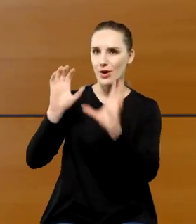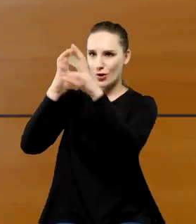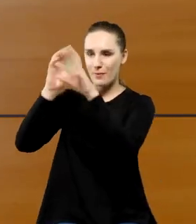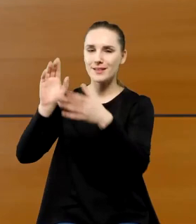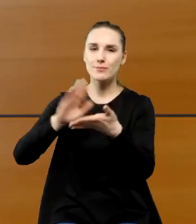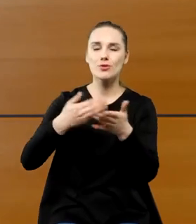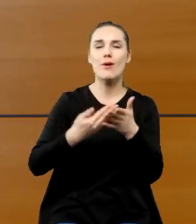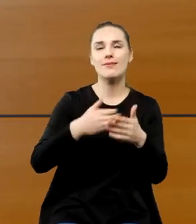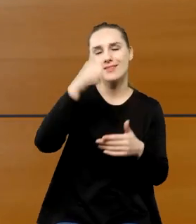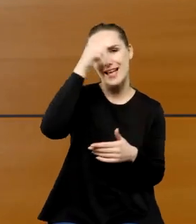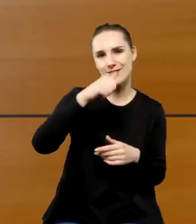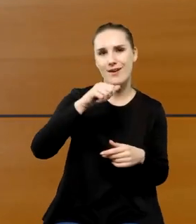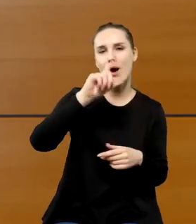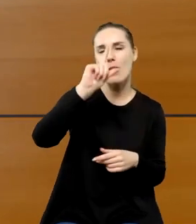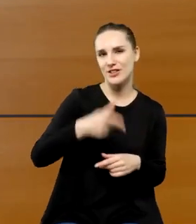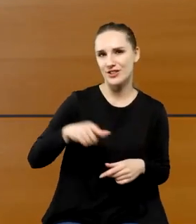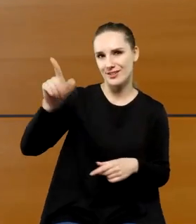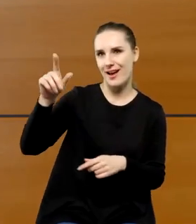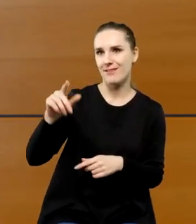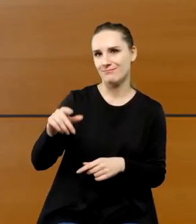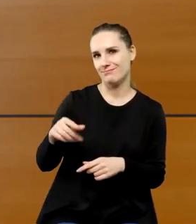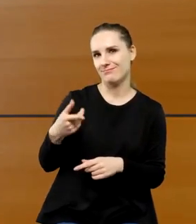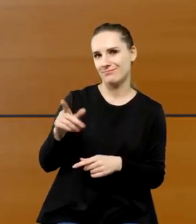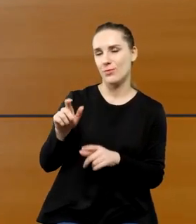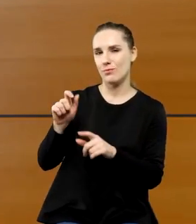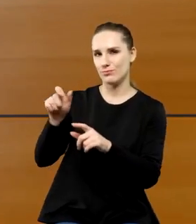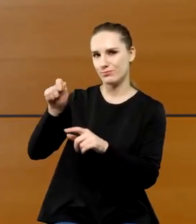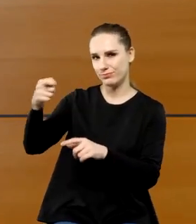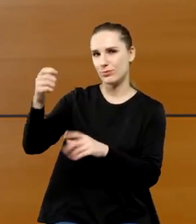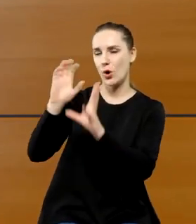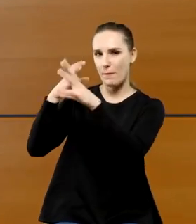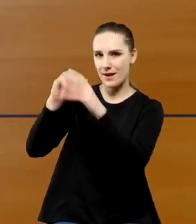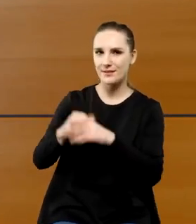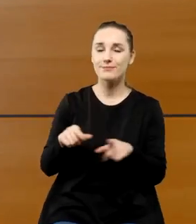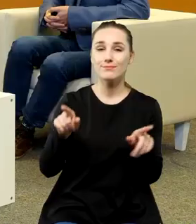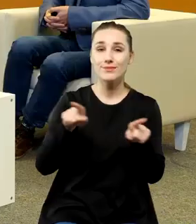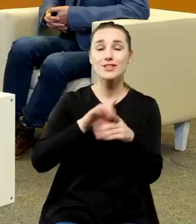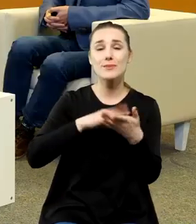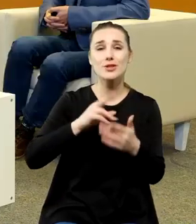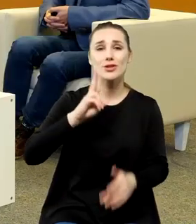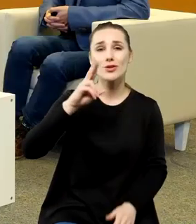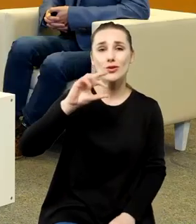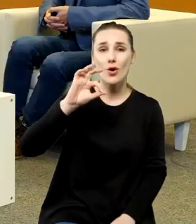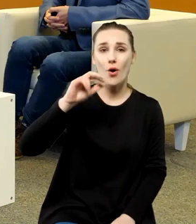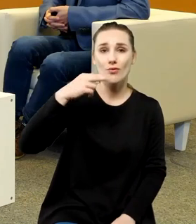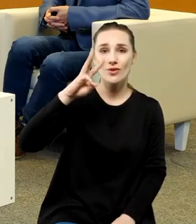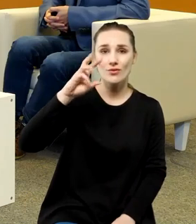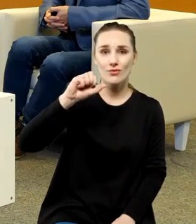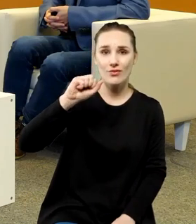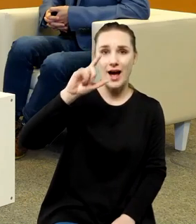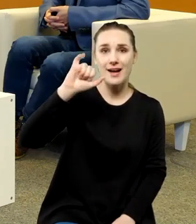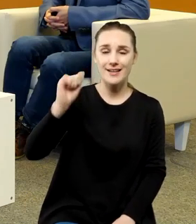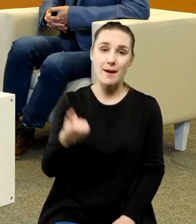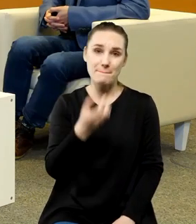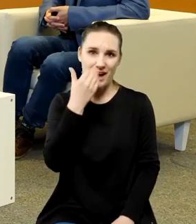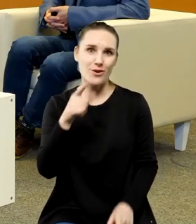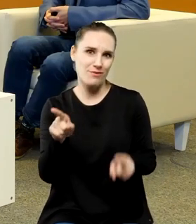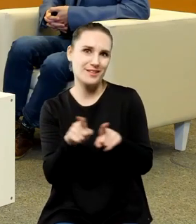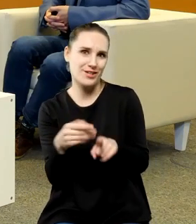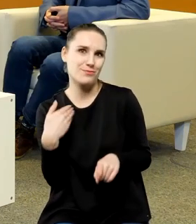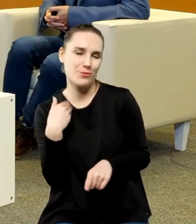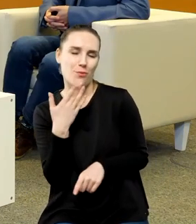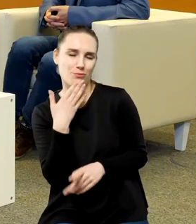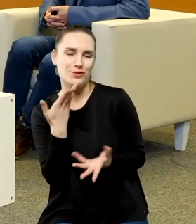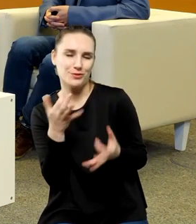łacińskich nazwach na cześć Kopernika lub z którymi skojarzymy na przykład Konwalia Majowa co też już dzisiaj o tym o tym była mowa